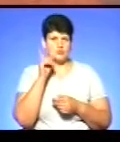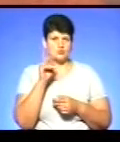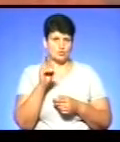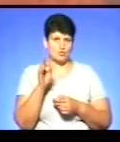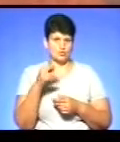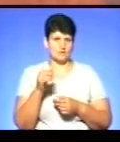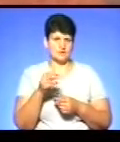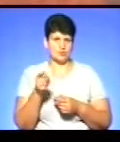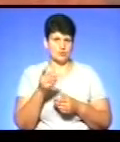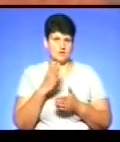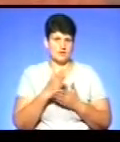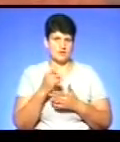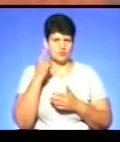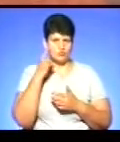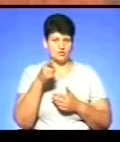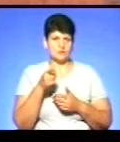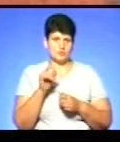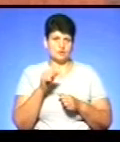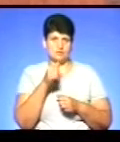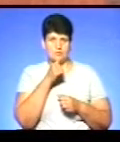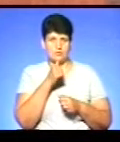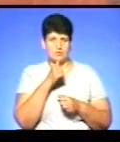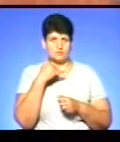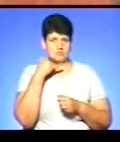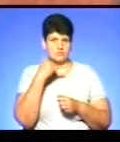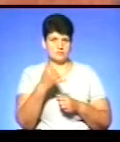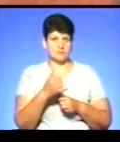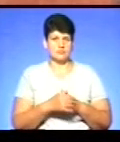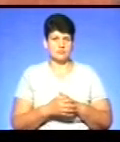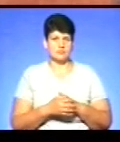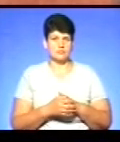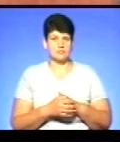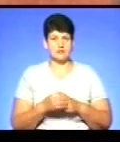Тернополя є. Я думаю, що ви зараз при мені можете набрати, і телефонний дзвінок може бути.